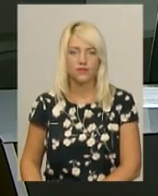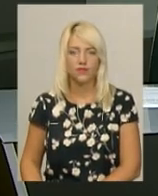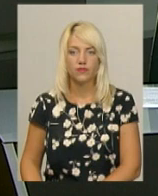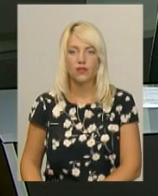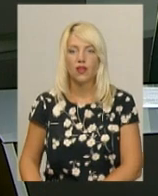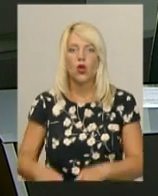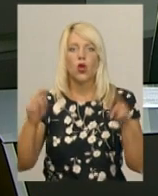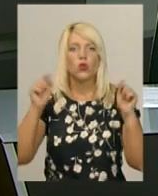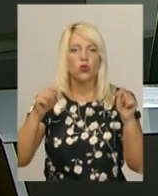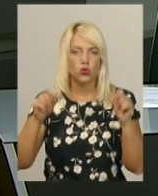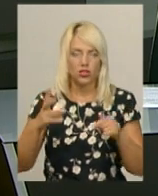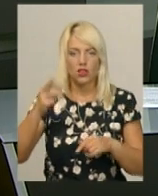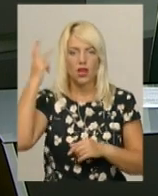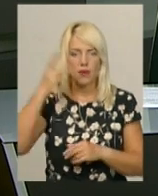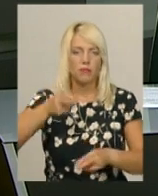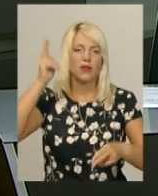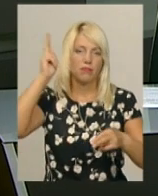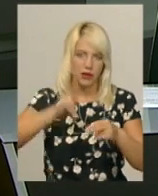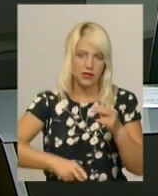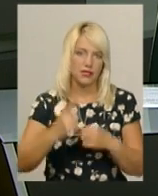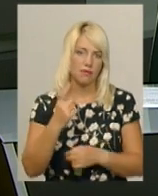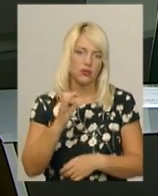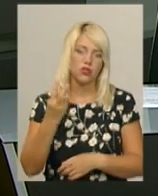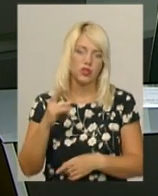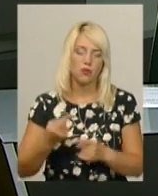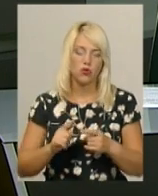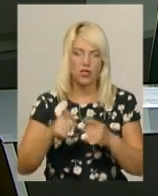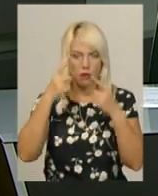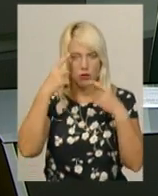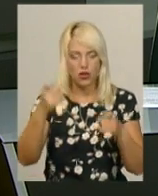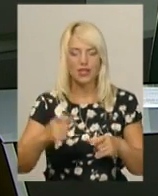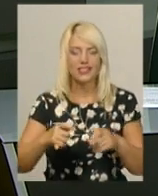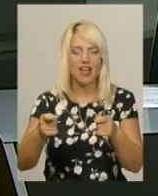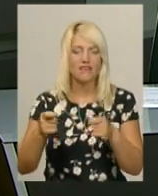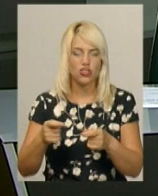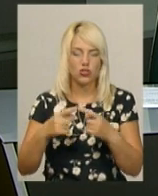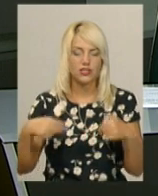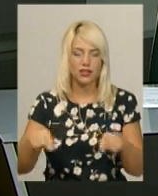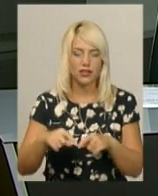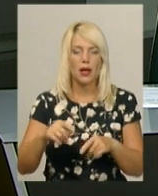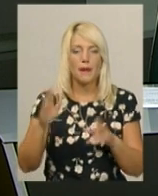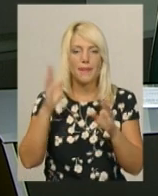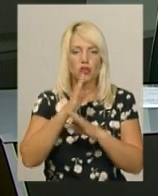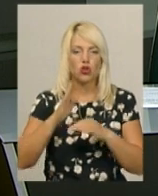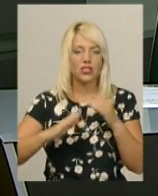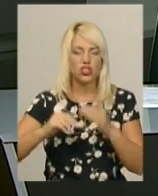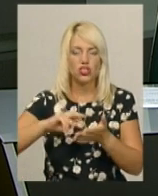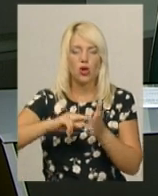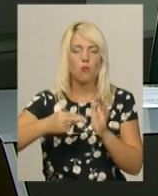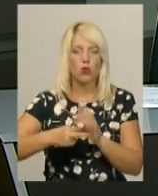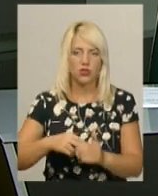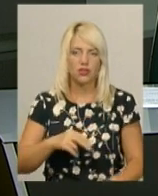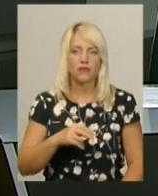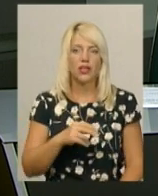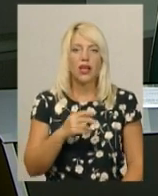Дощі на Хмельниччині припиняться 1 серпня. Про це повідомила завідувачка сектору метеорологічних прогнозів обласного центру Люся